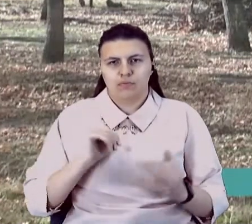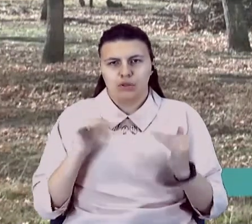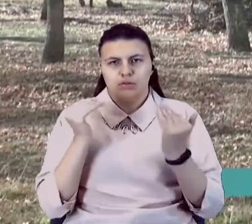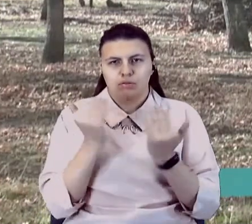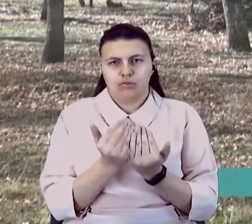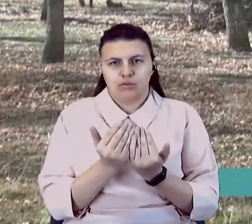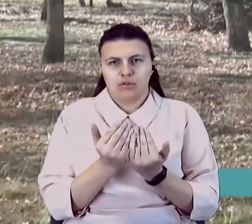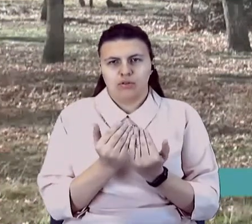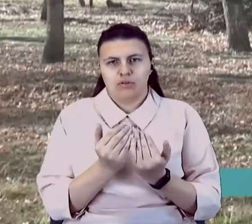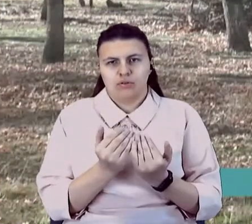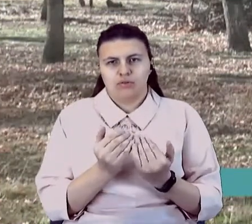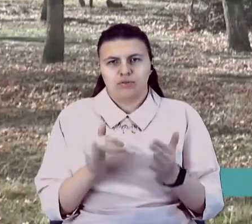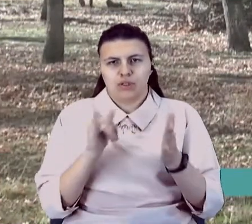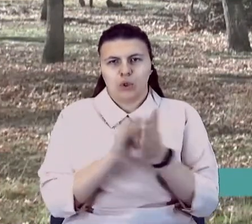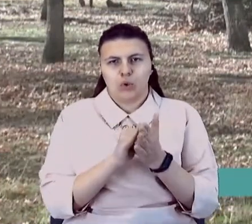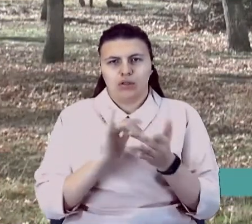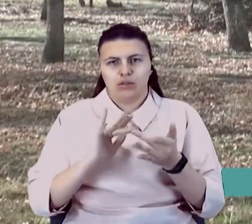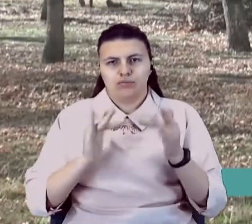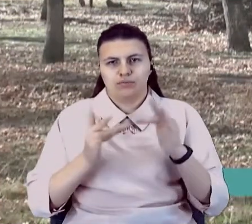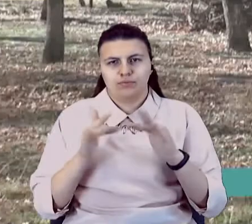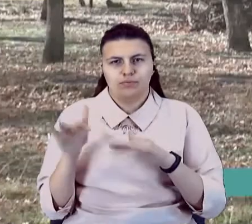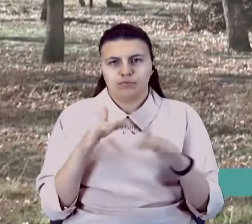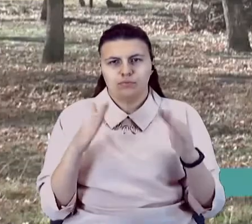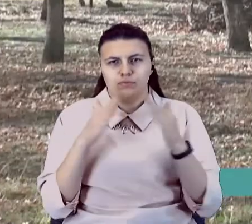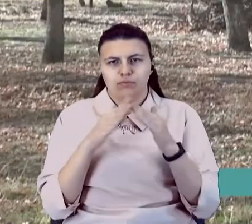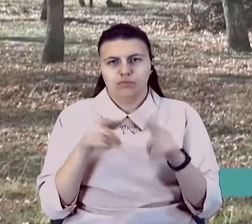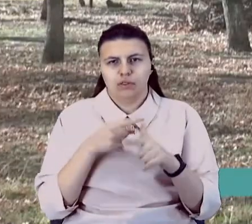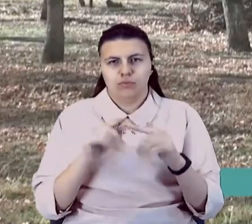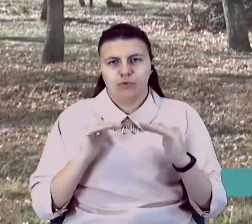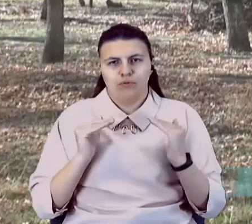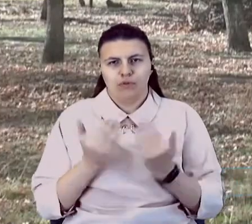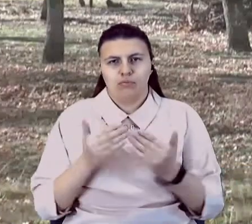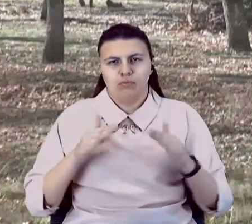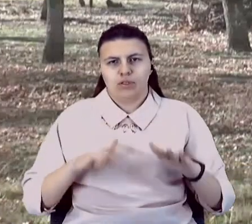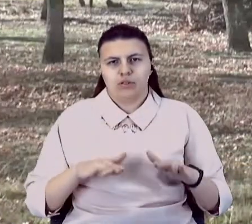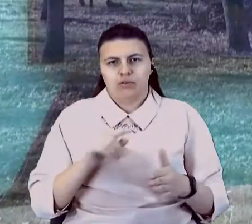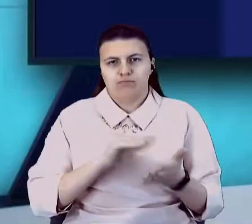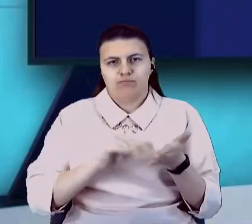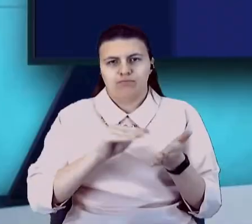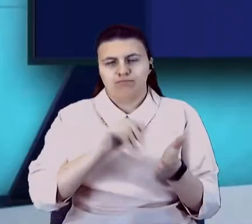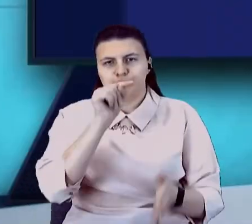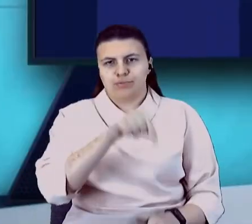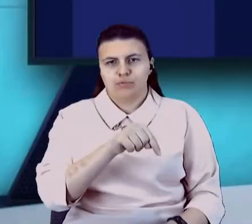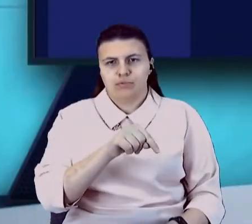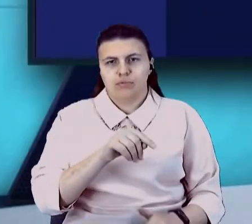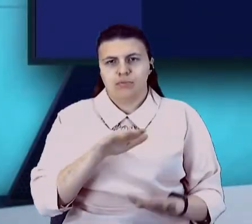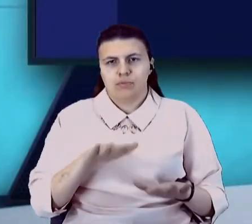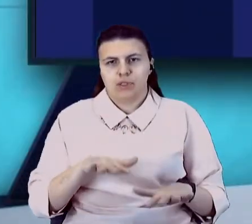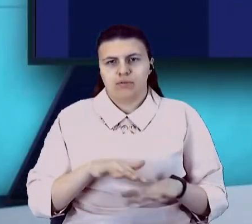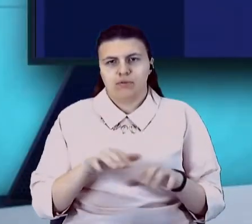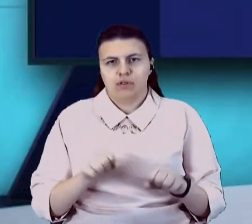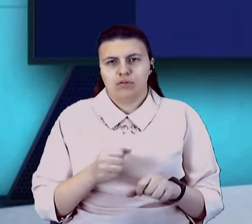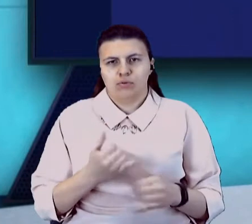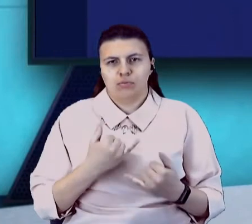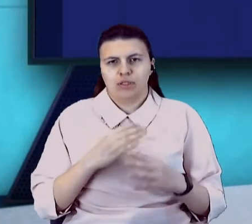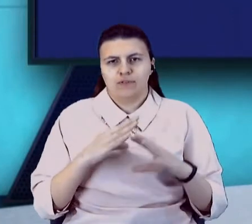встановленням електронного сервісу дій вдома або обсервації в місцях, визначених органами місцевої влади. У мене все на